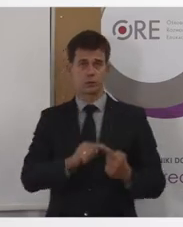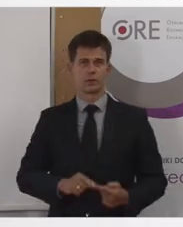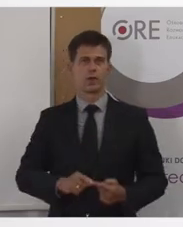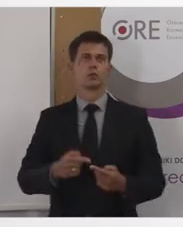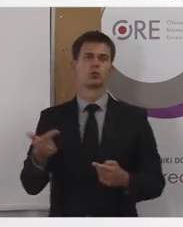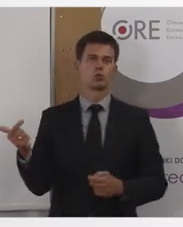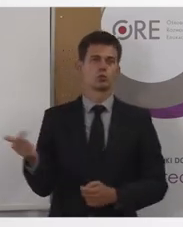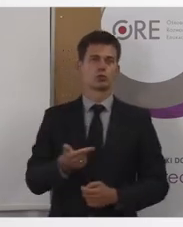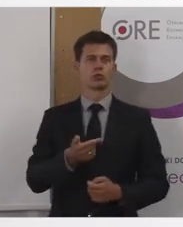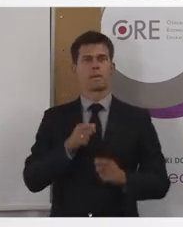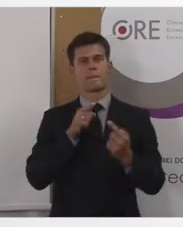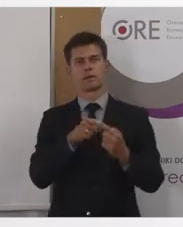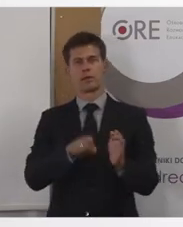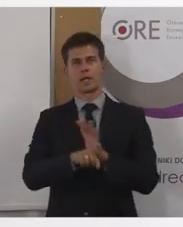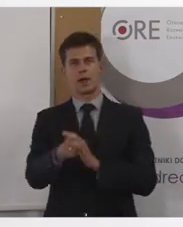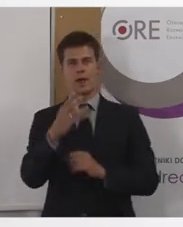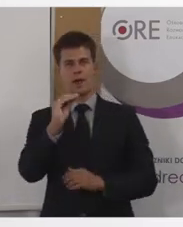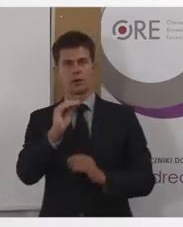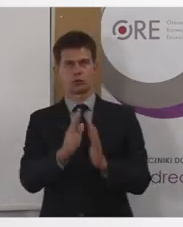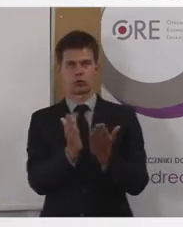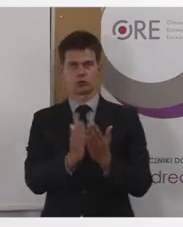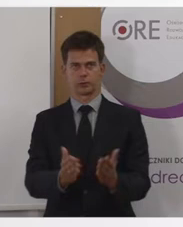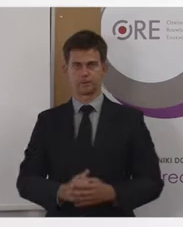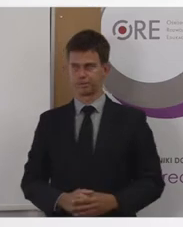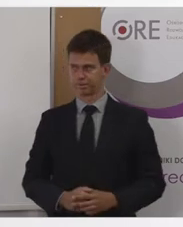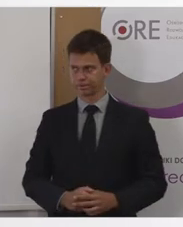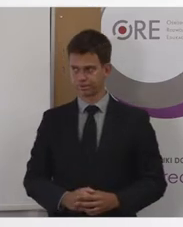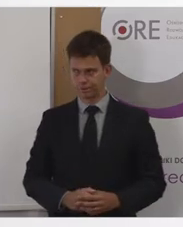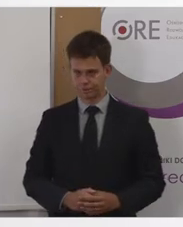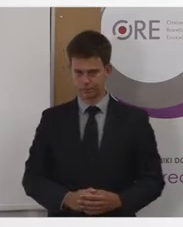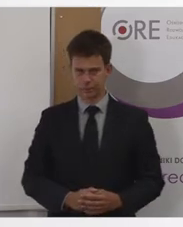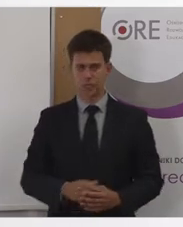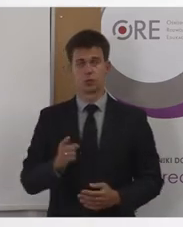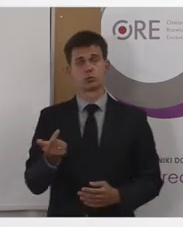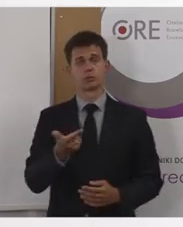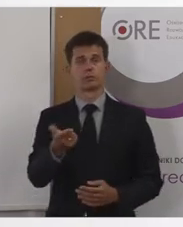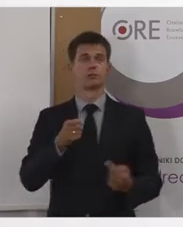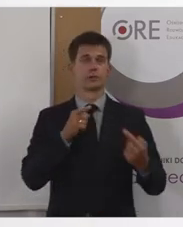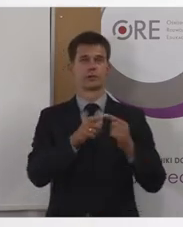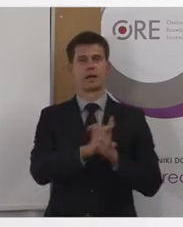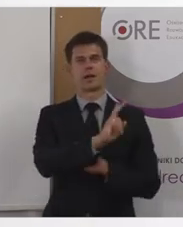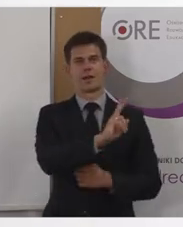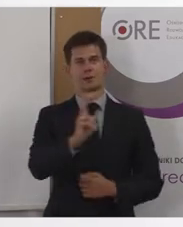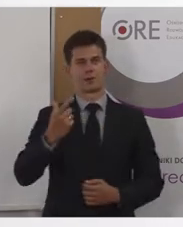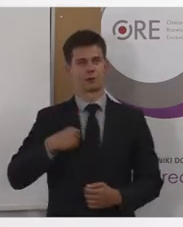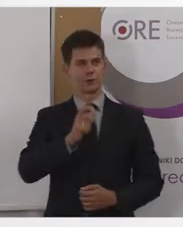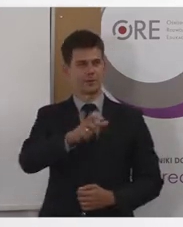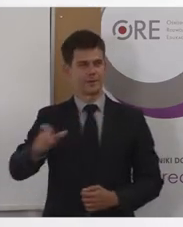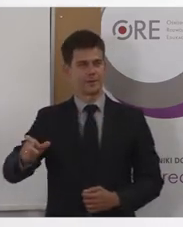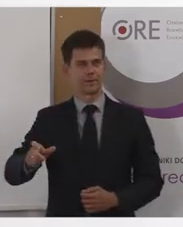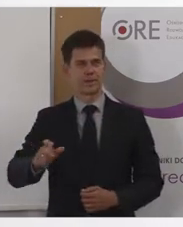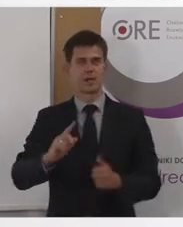zastosowanie w szczególności w tworzeniu e-podręczników. Tak, aby były one dostępne dla wszystkich. Pierwszą z nich